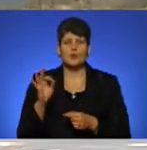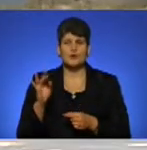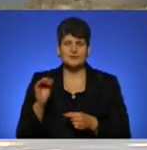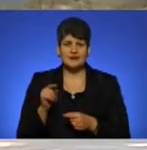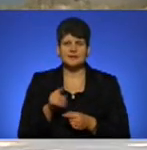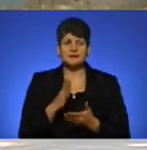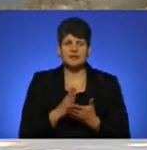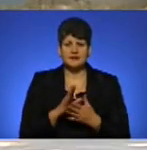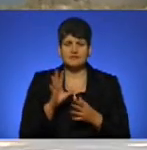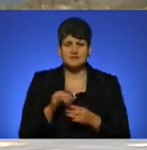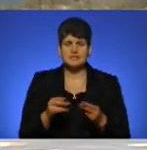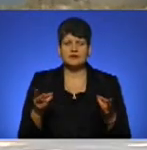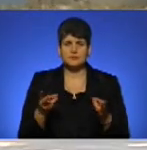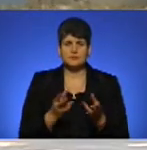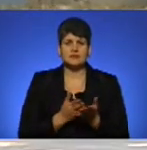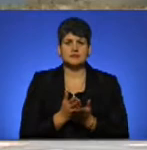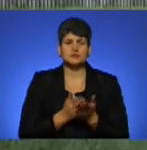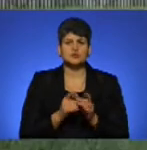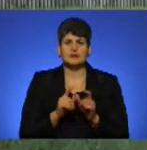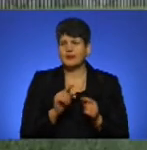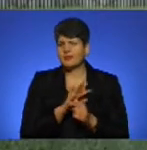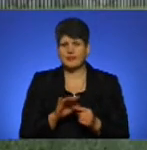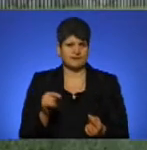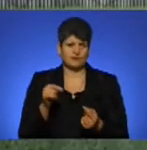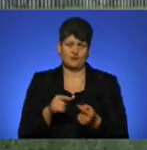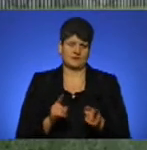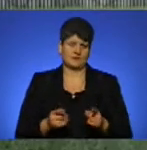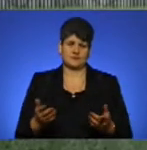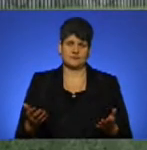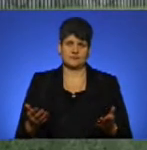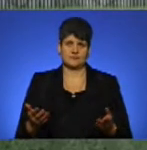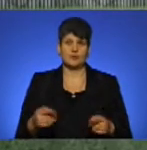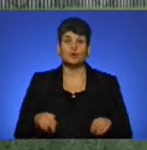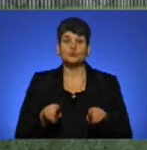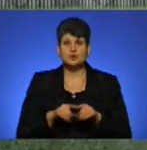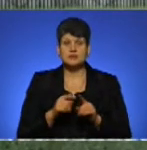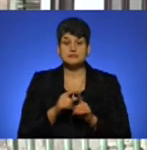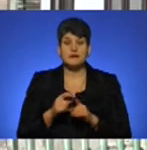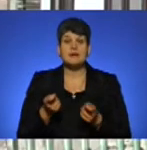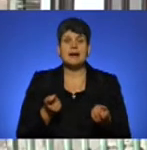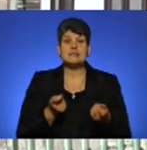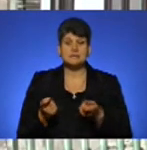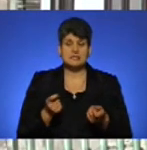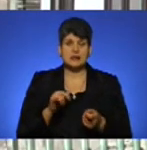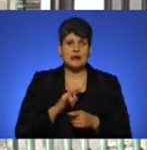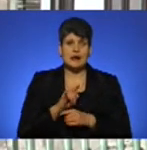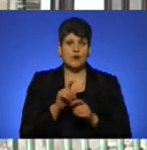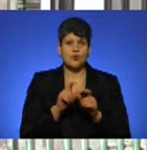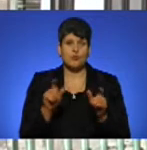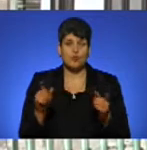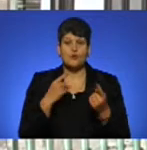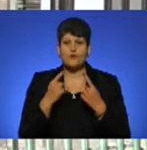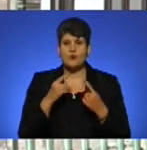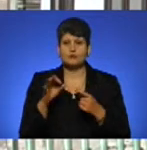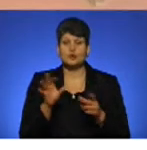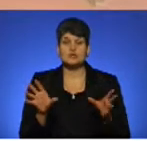наявна вся необхідна інфраструктура, не відповідає дійсності. Отож, за словами адміністрації аеропорту, говорити